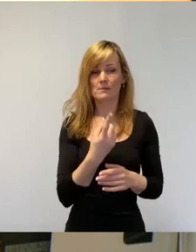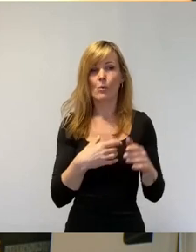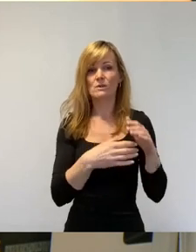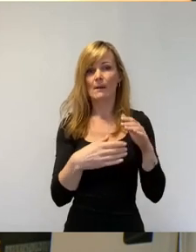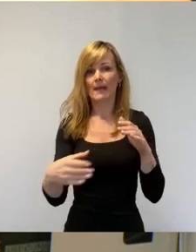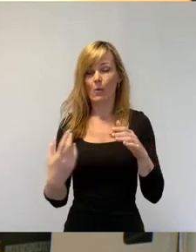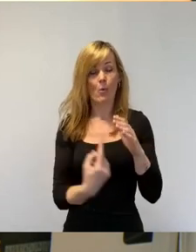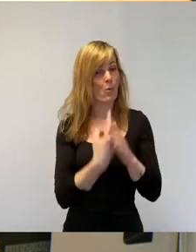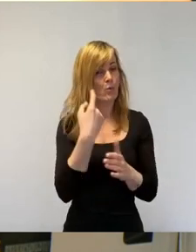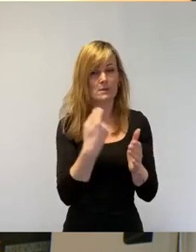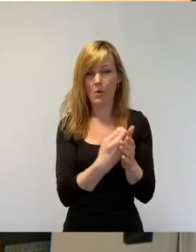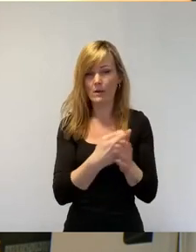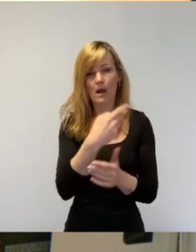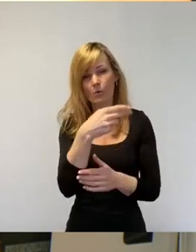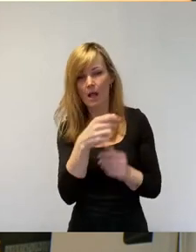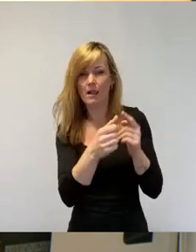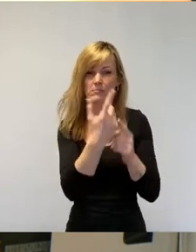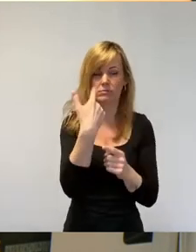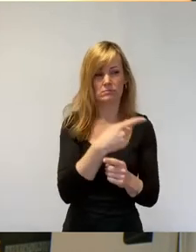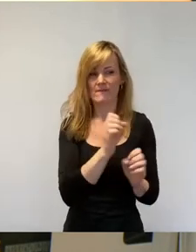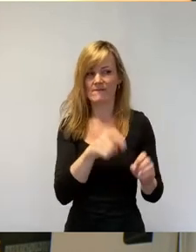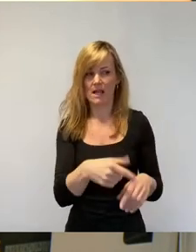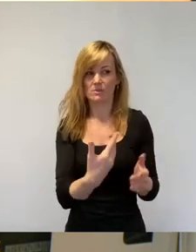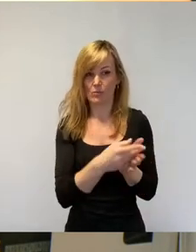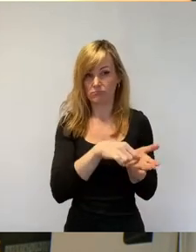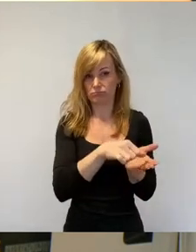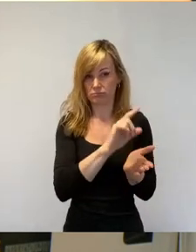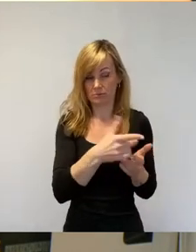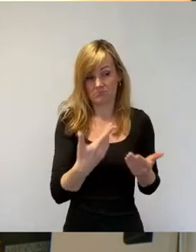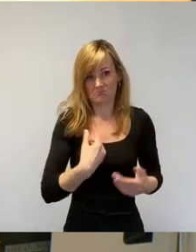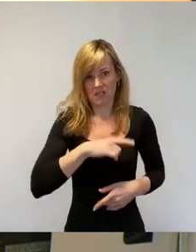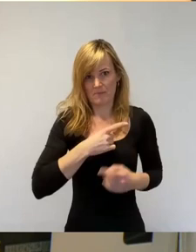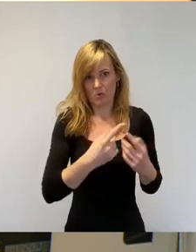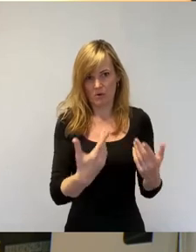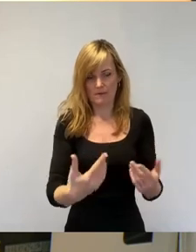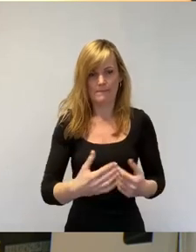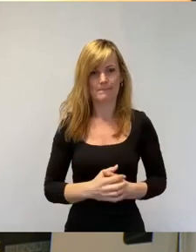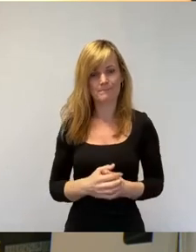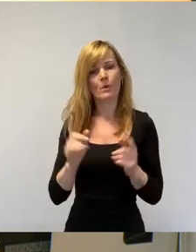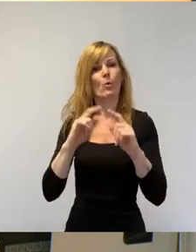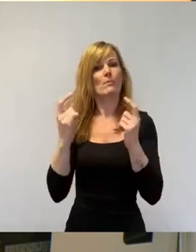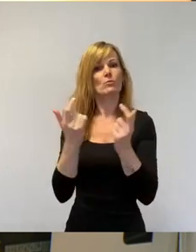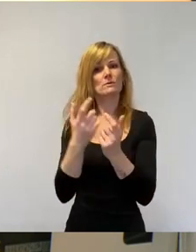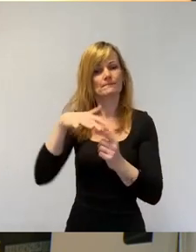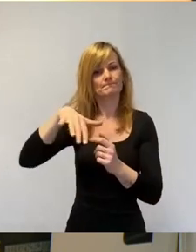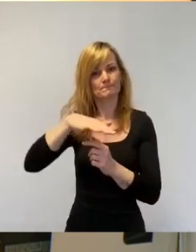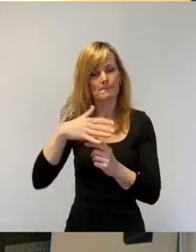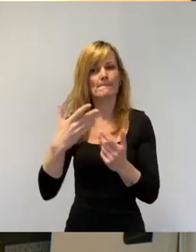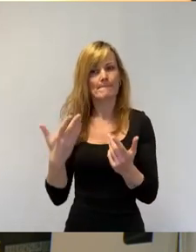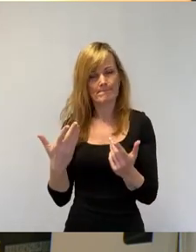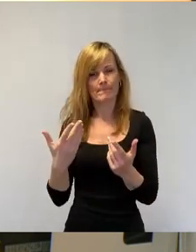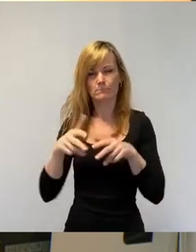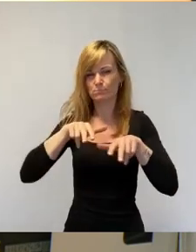Ja, wir haben auch auf der kommunalen Ebene die Möglichkeiten, in der Problematik falscher Zuwanderung zu